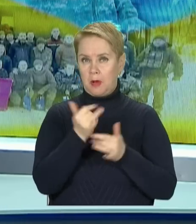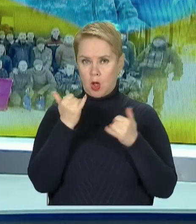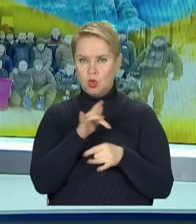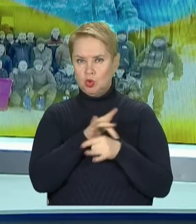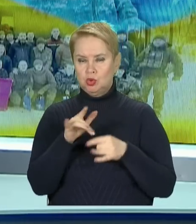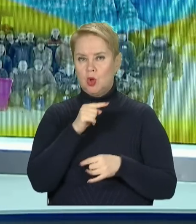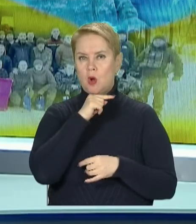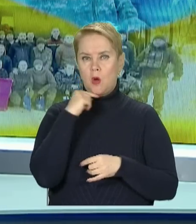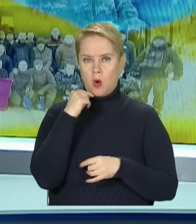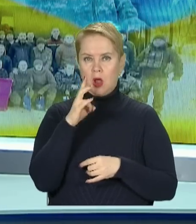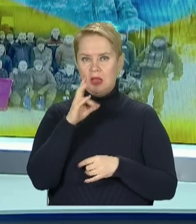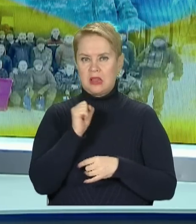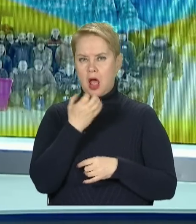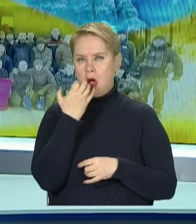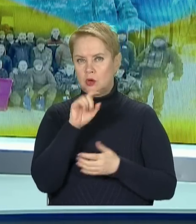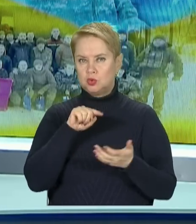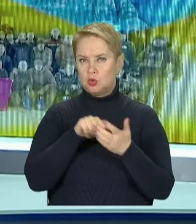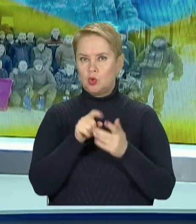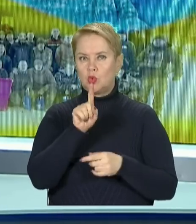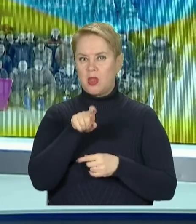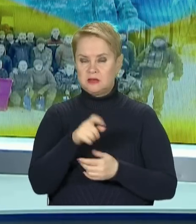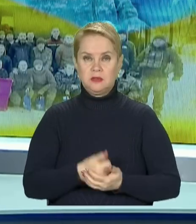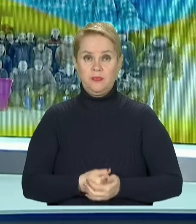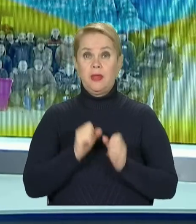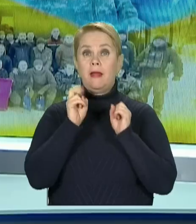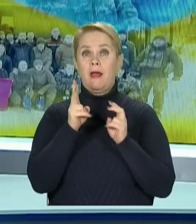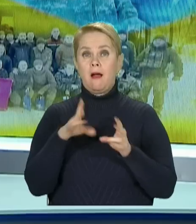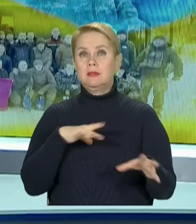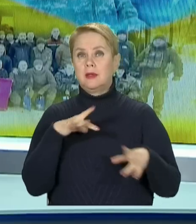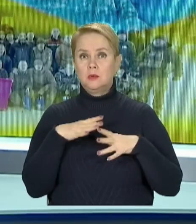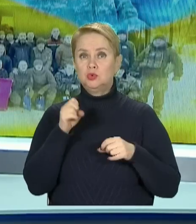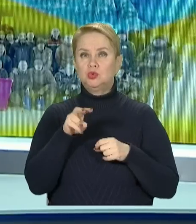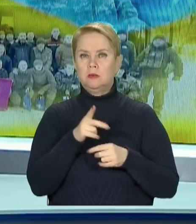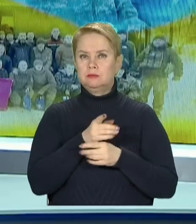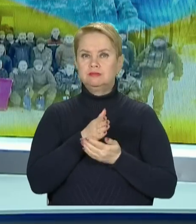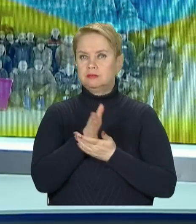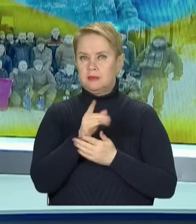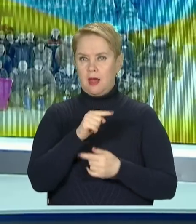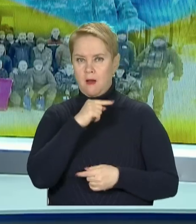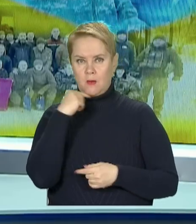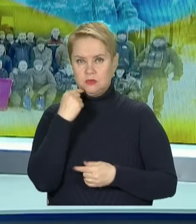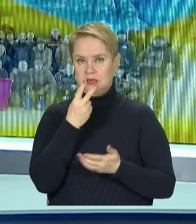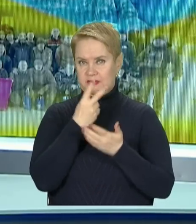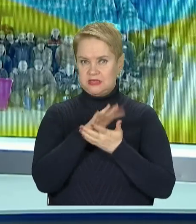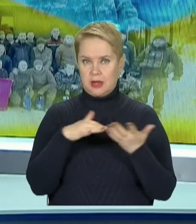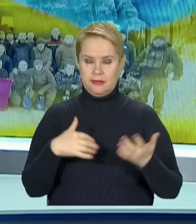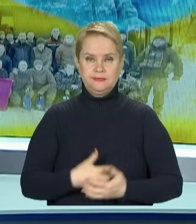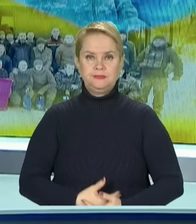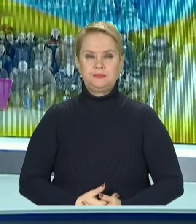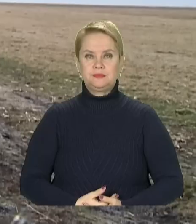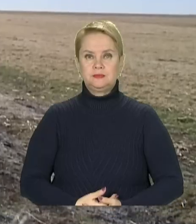нищить росіян на найгарячішому Донецькому. Як тренуються, з чим полюють на окупантів – дивіться далі.